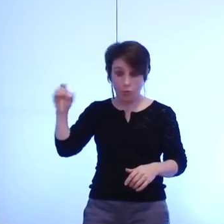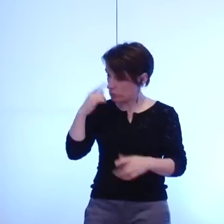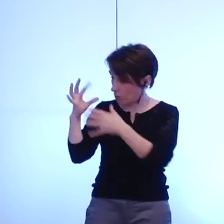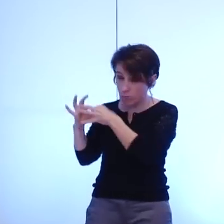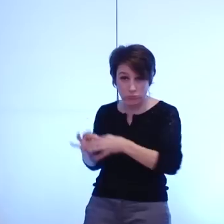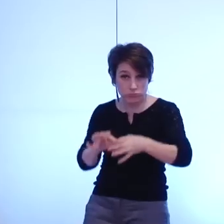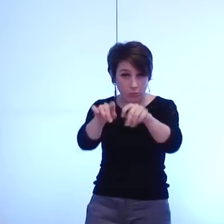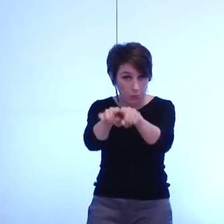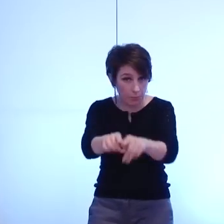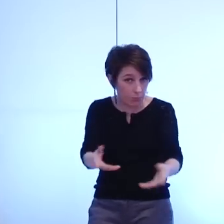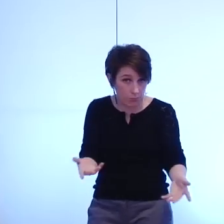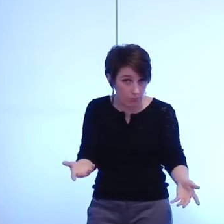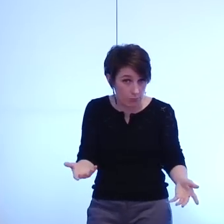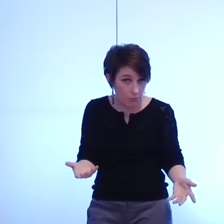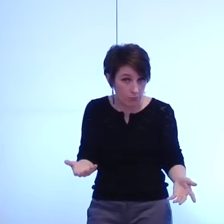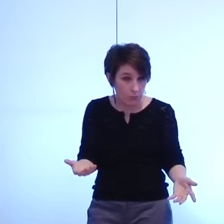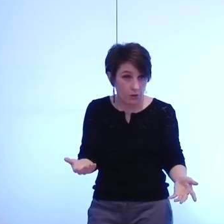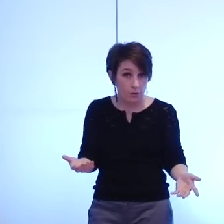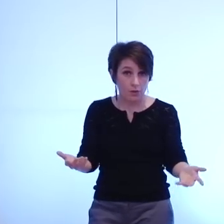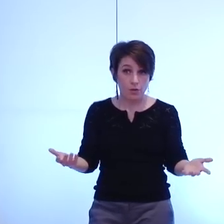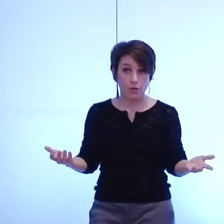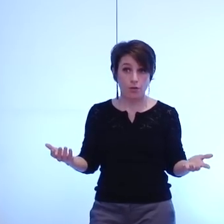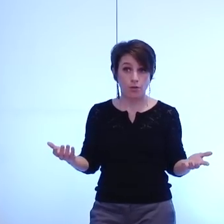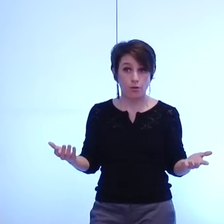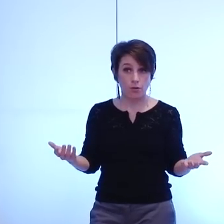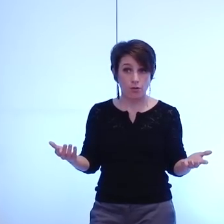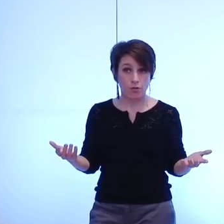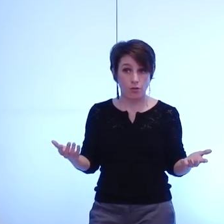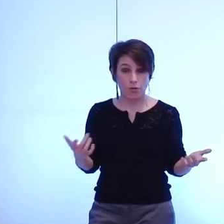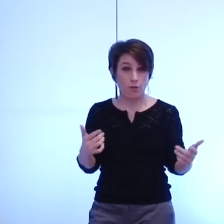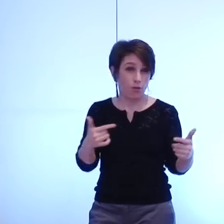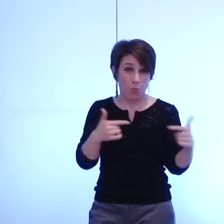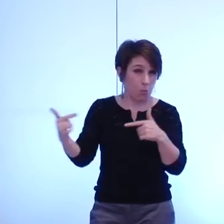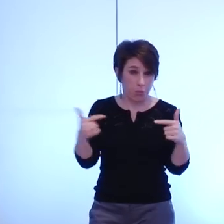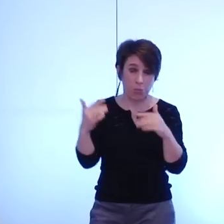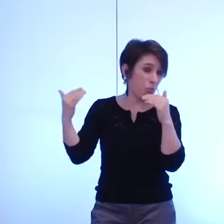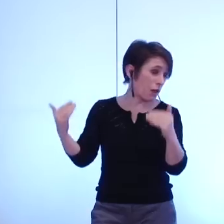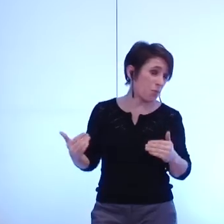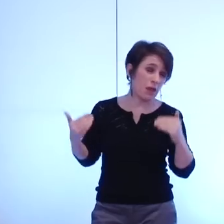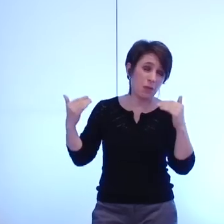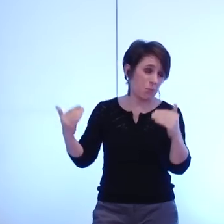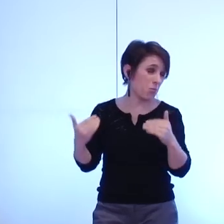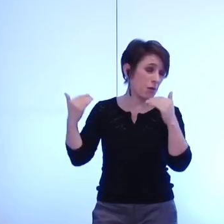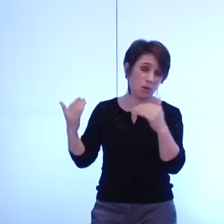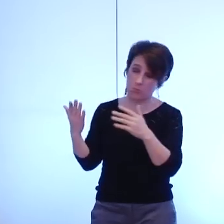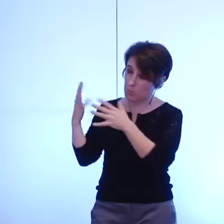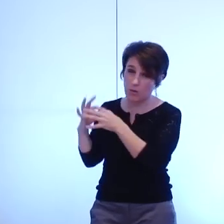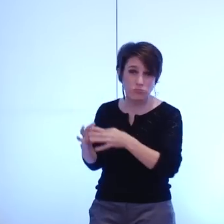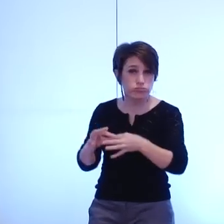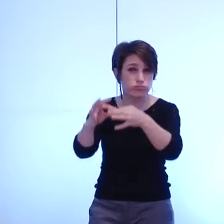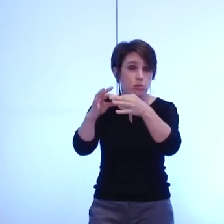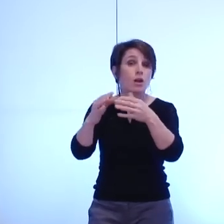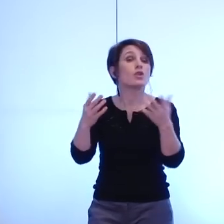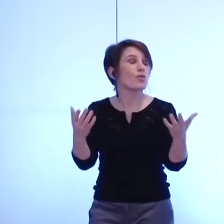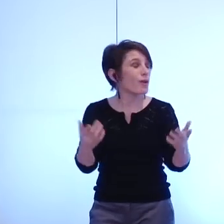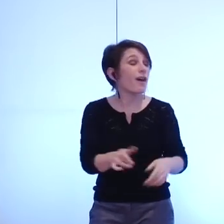stricte continuité finalement des débats antérieurs et donc aujourd'hui ce n'est pas avec cette coopération